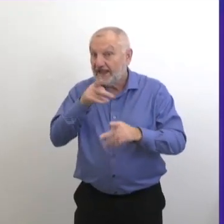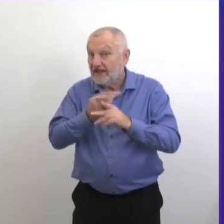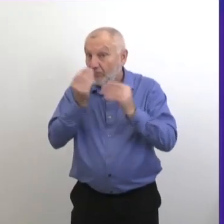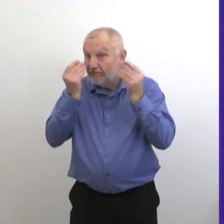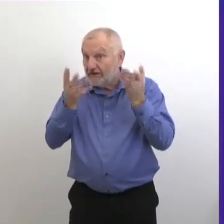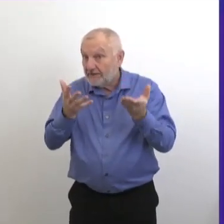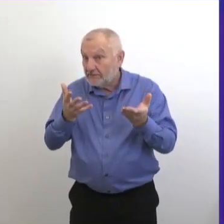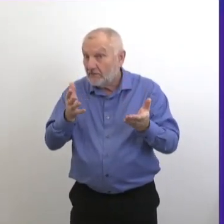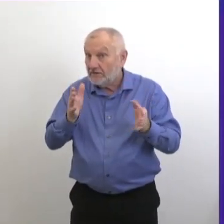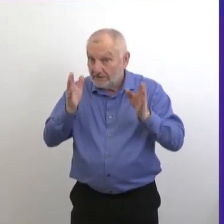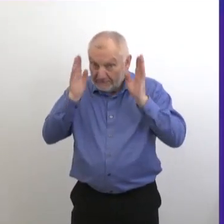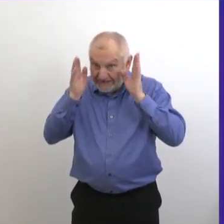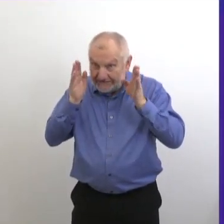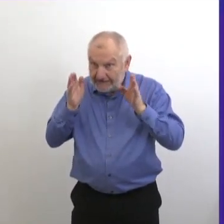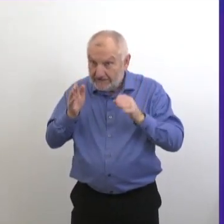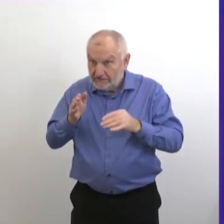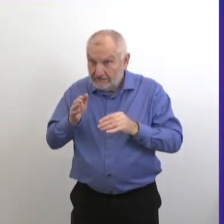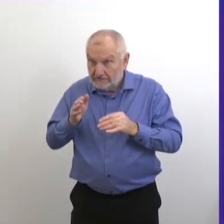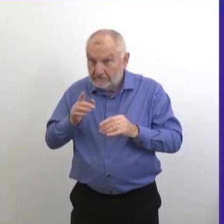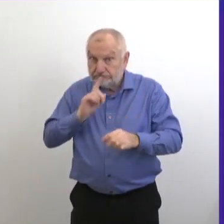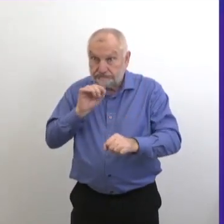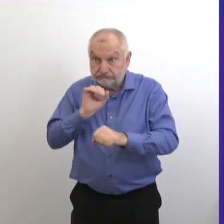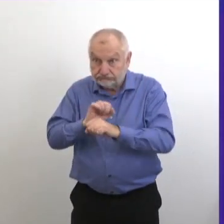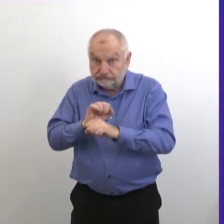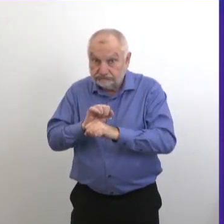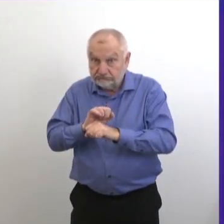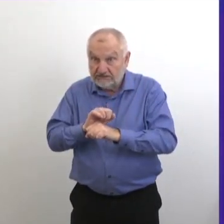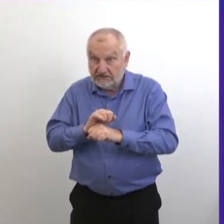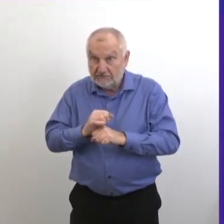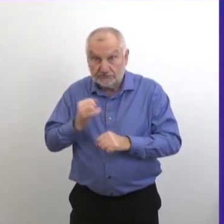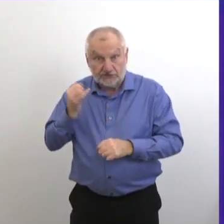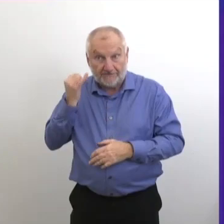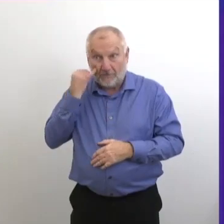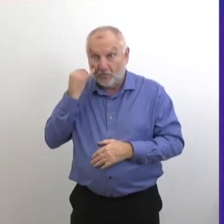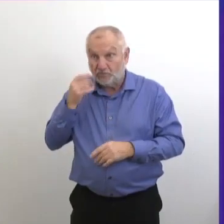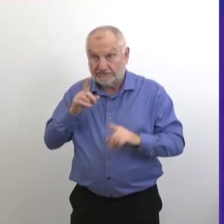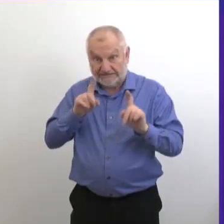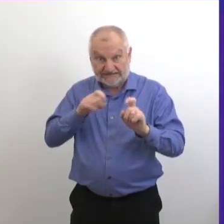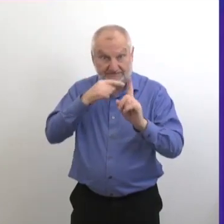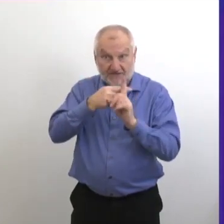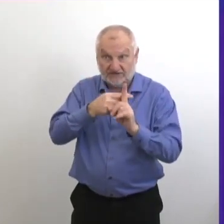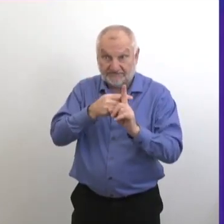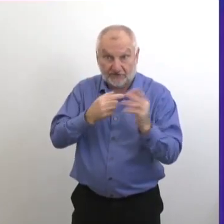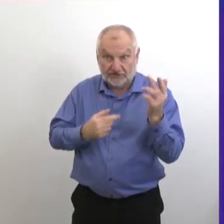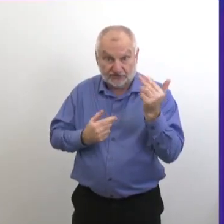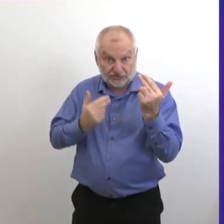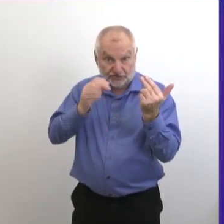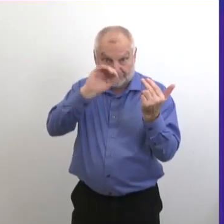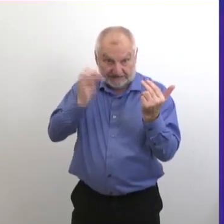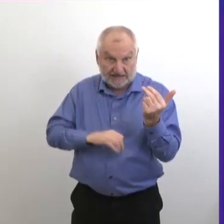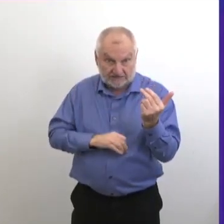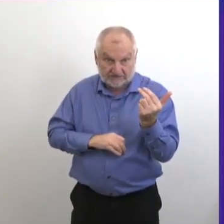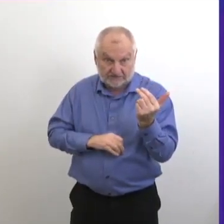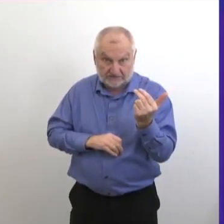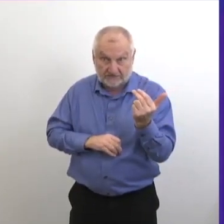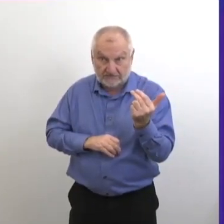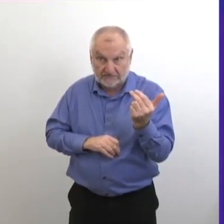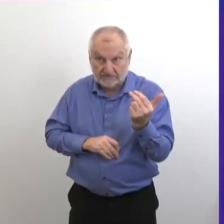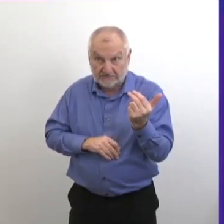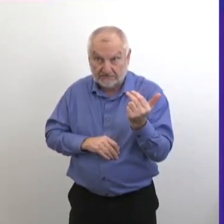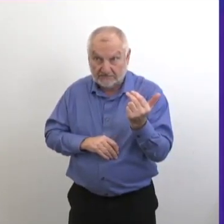toujours conclusif. Si vous avez un taux de positivité de 13 %, eh bien, il va certainement y avoir des cas qui ne sont pas testés.